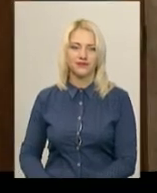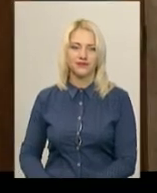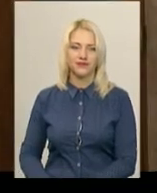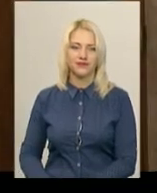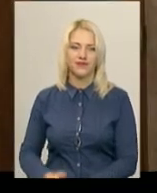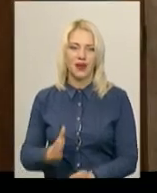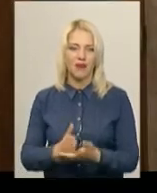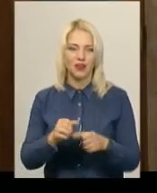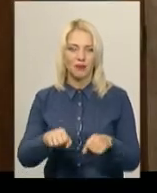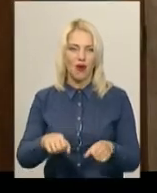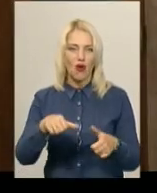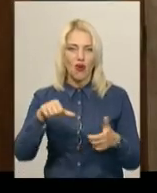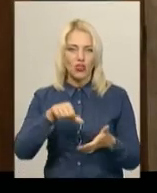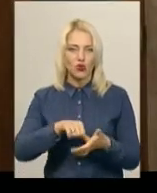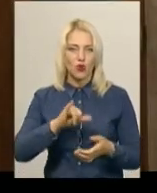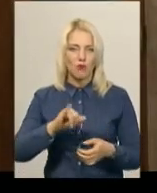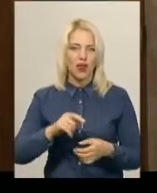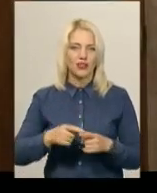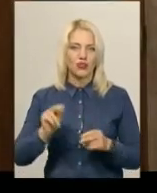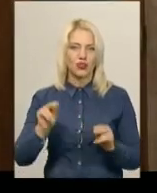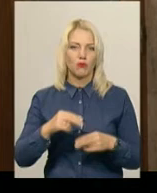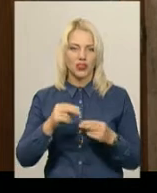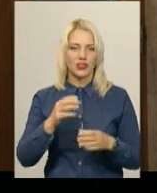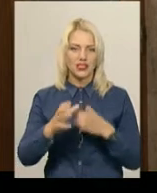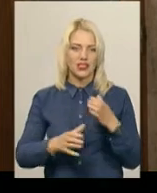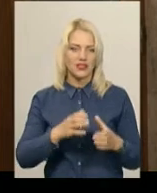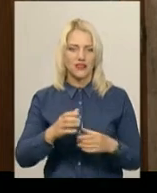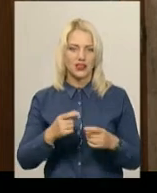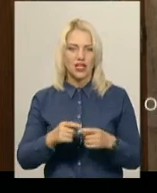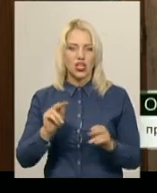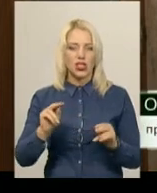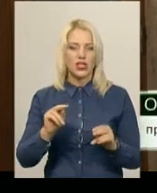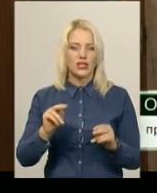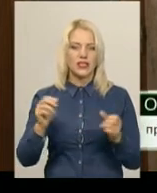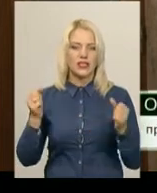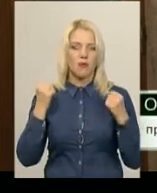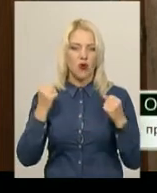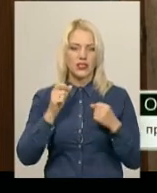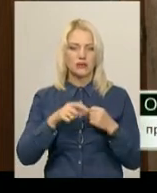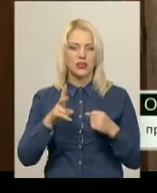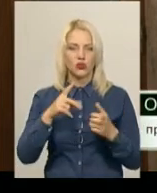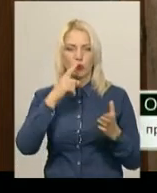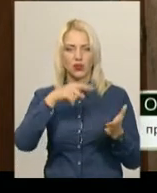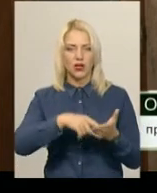Мають право виступати в чемпіонатах світу, чемпіонатах Європи спортсмени, які попали в